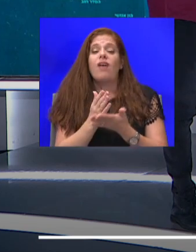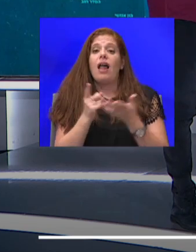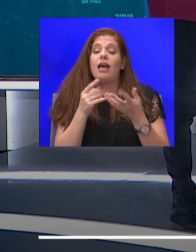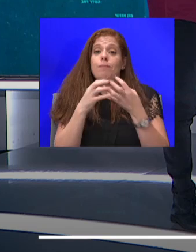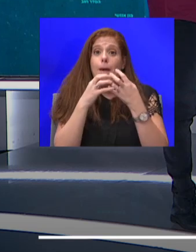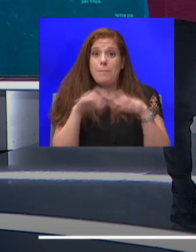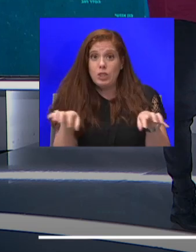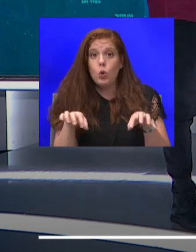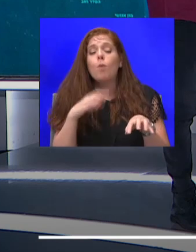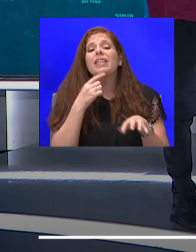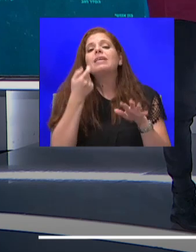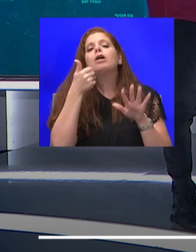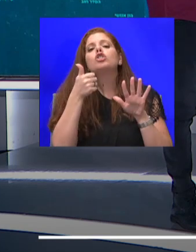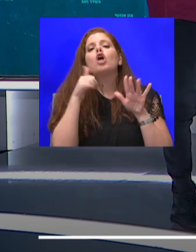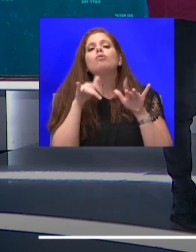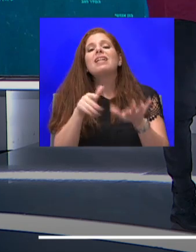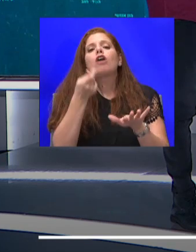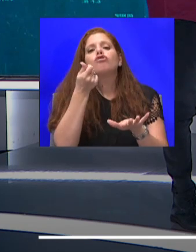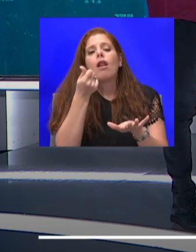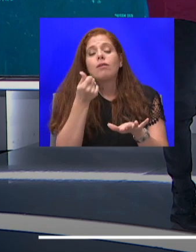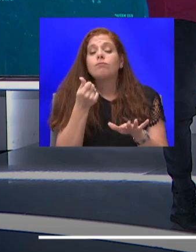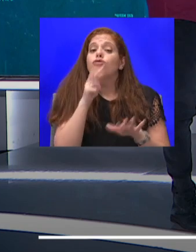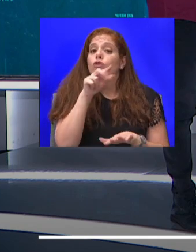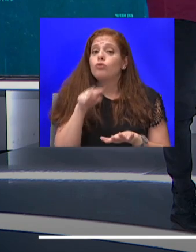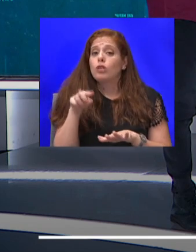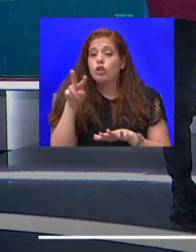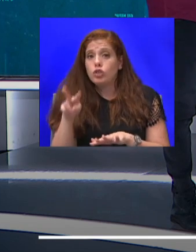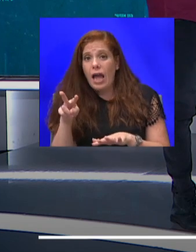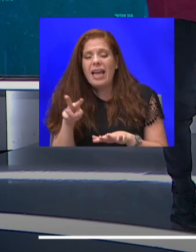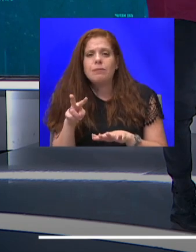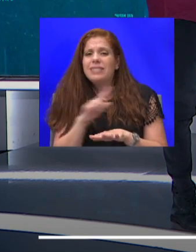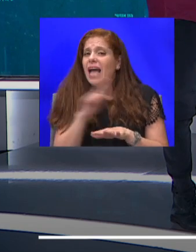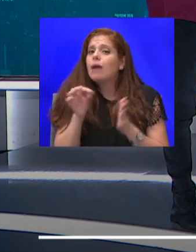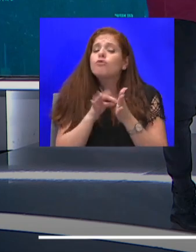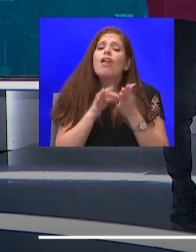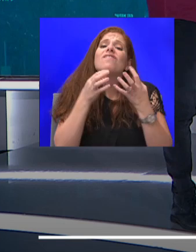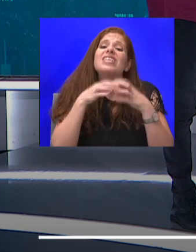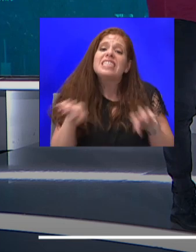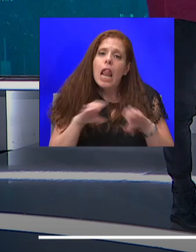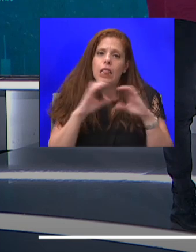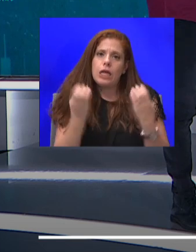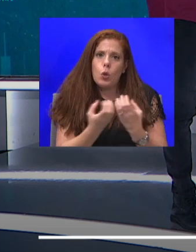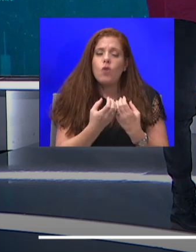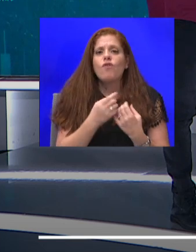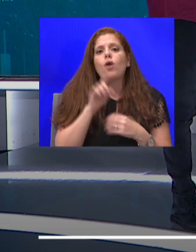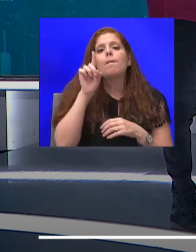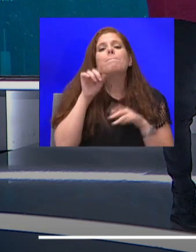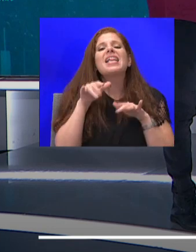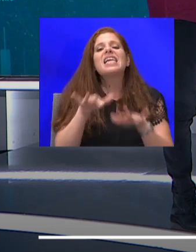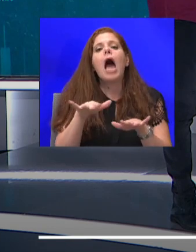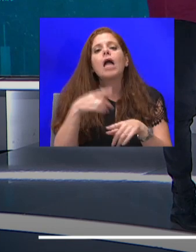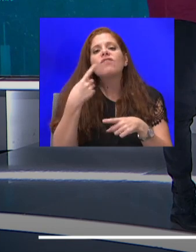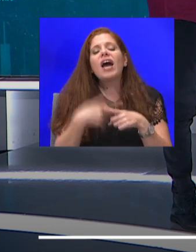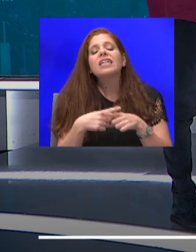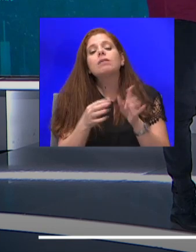שקלים, 3.2 ימנה נטועה רק עבור פיצול הכיתות, עוד מיליארד וחצי עבור פיצול העשאות.